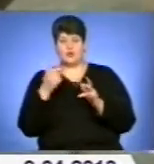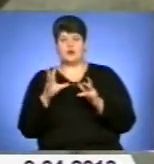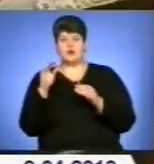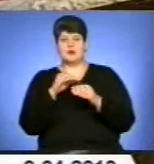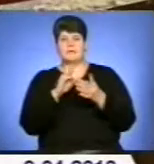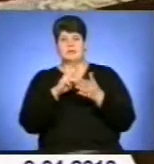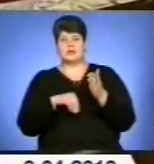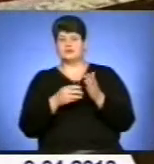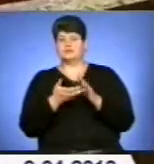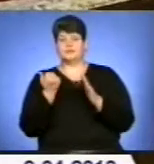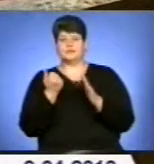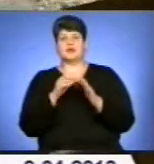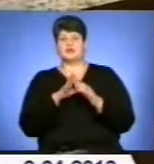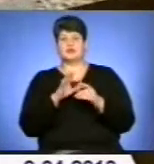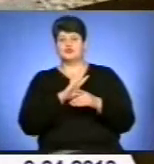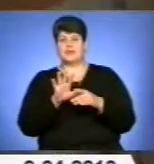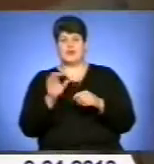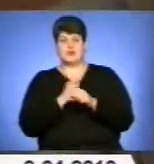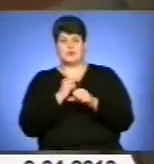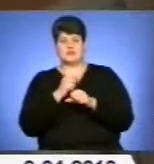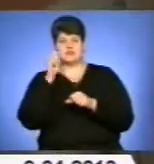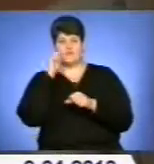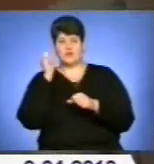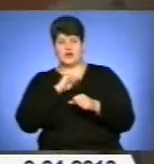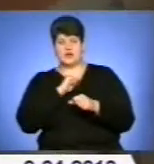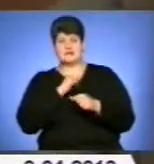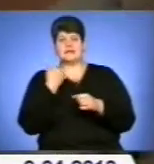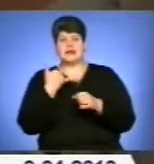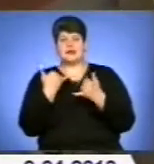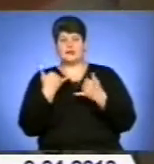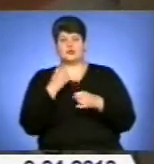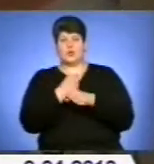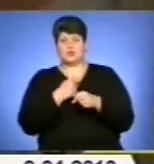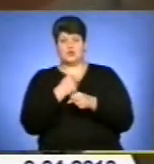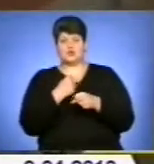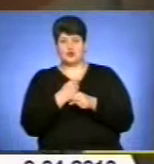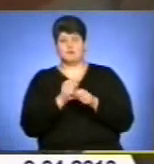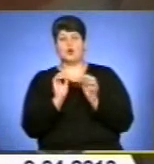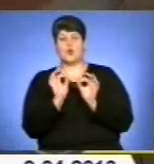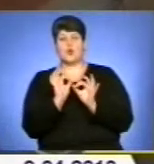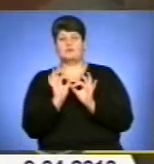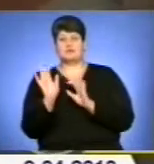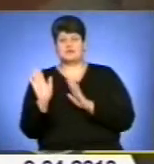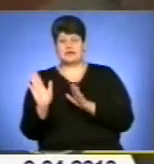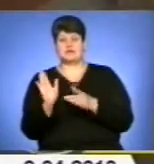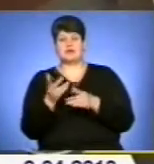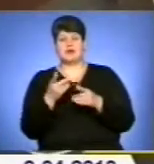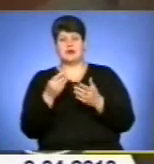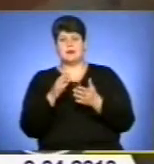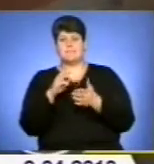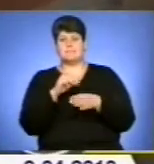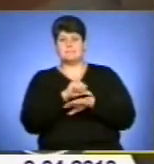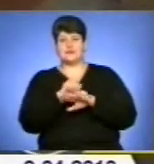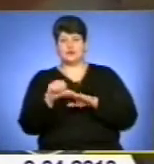машинобудування, що не виробляються в Україні. Ми зараз допрацьовуємо оптимізацію митно-тарифного та податкового